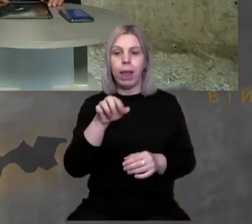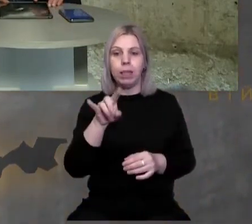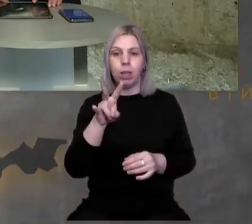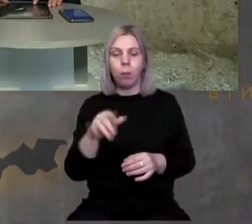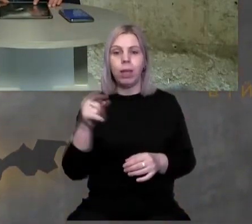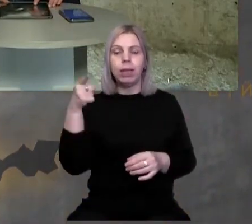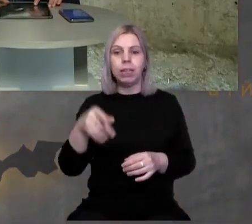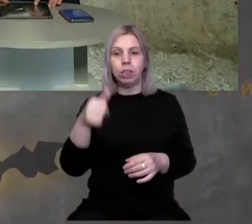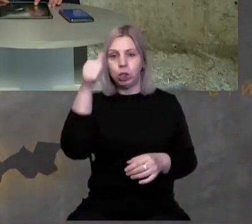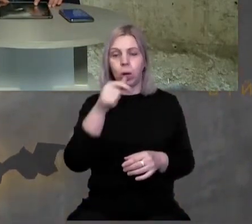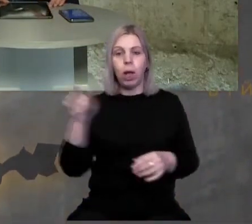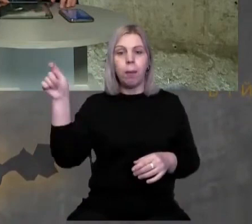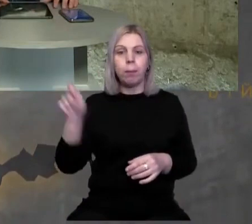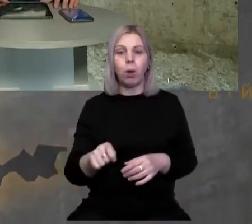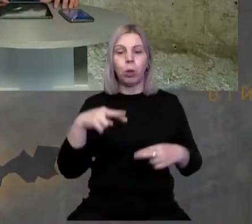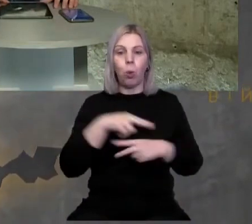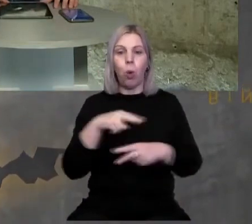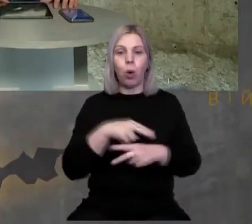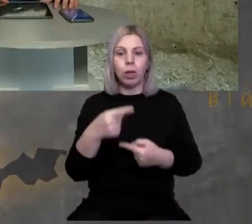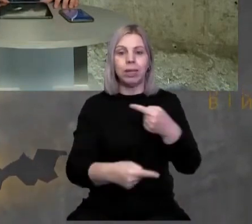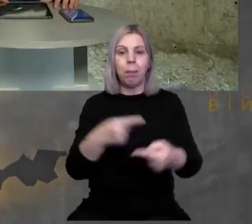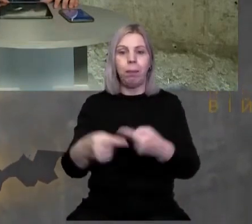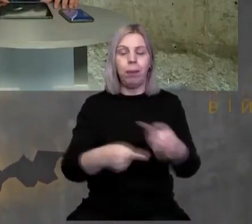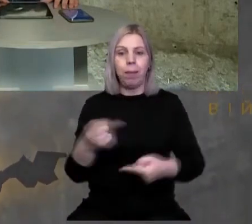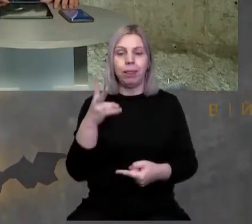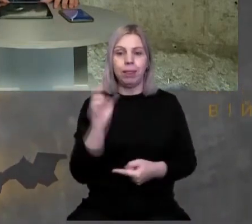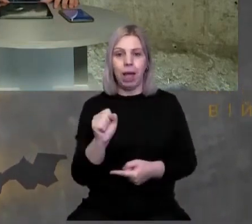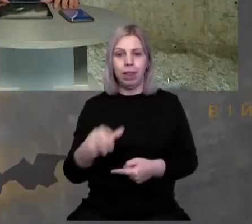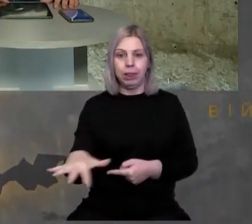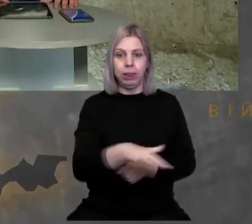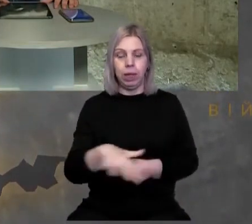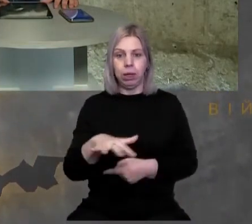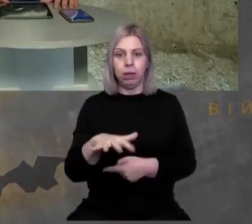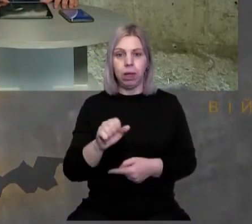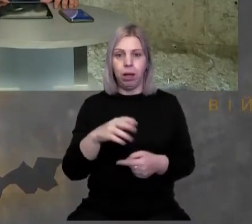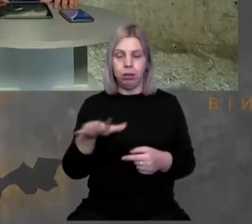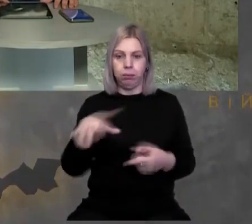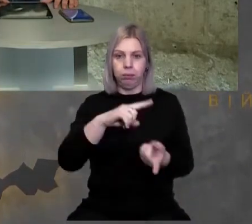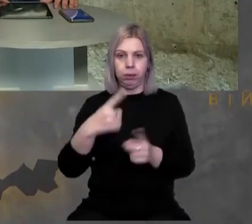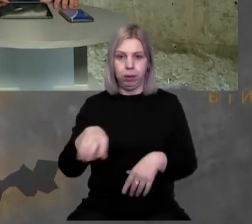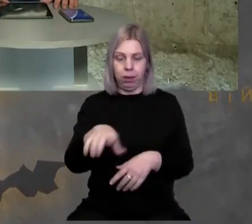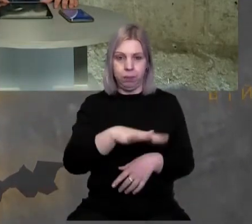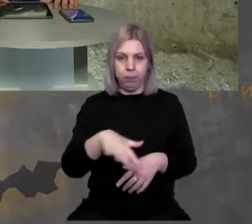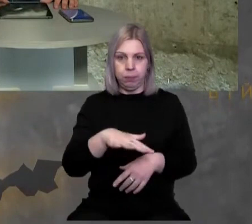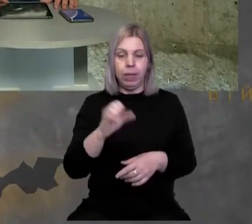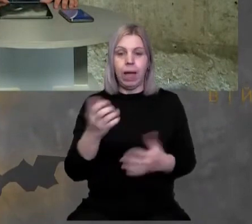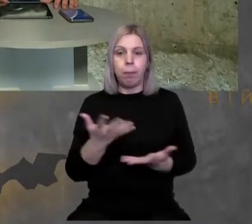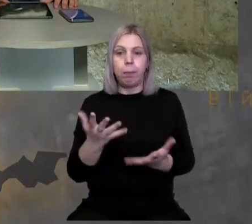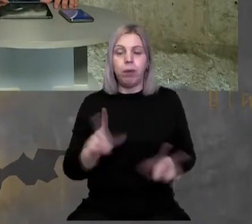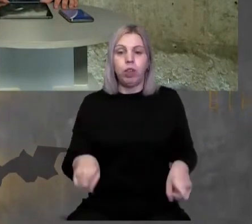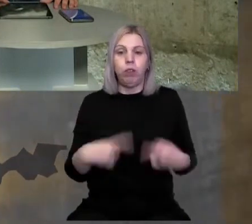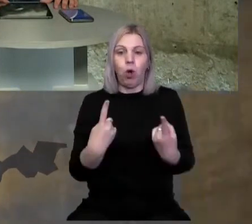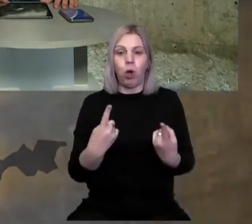тисячеліття приходу угорських племен на Укарпатський басейн, тобто як би